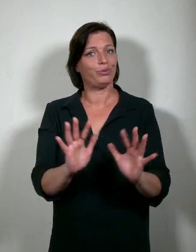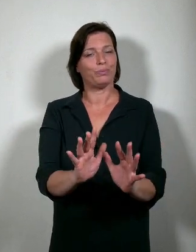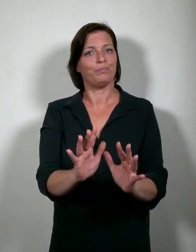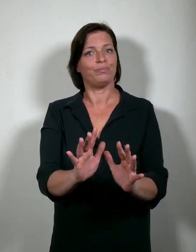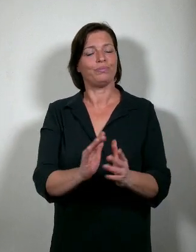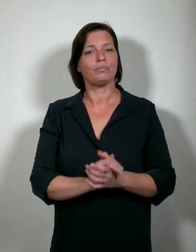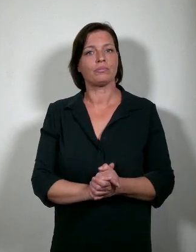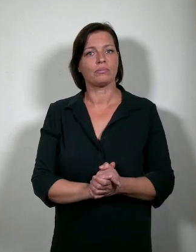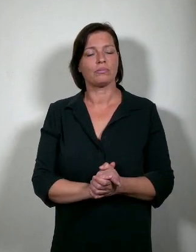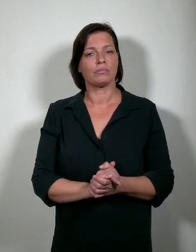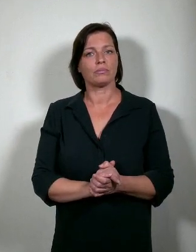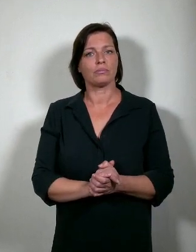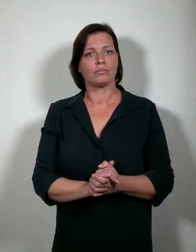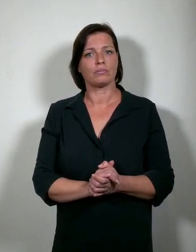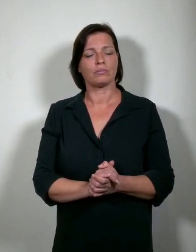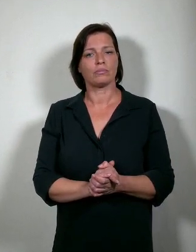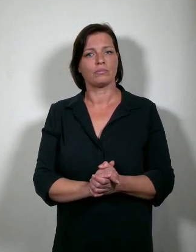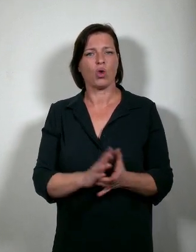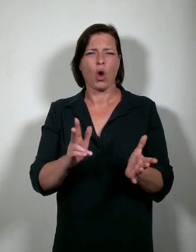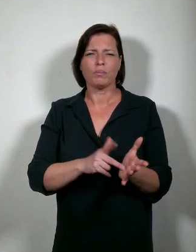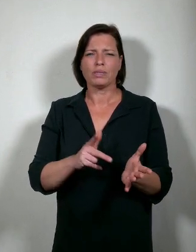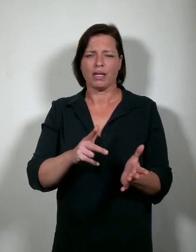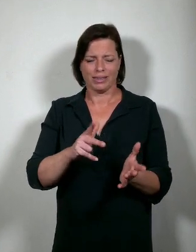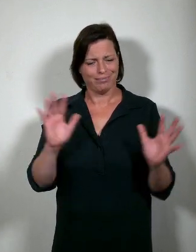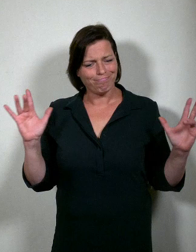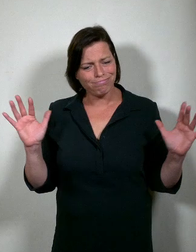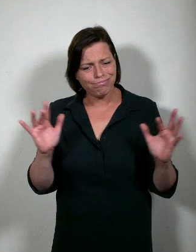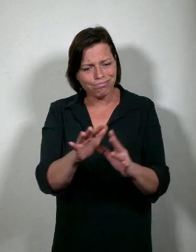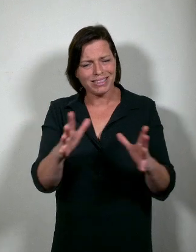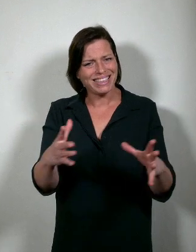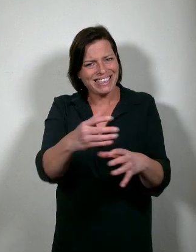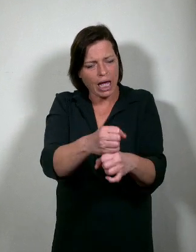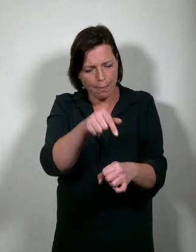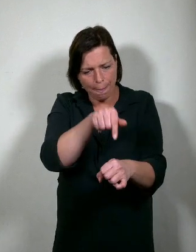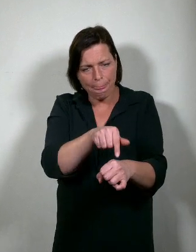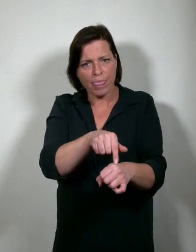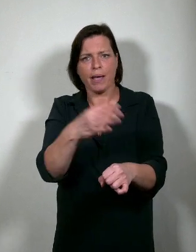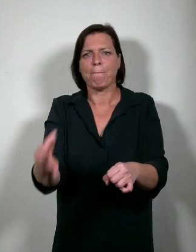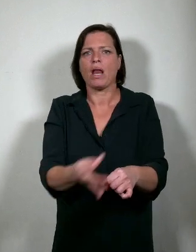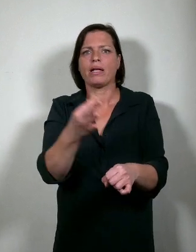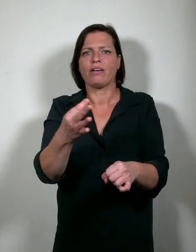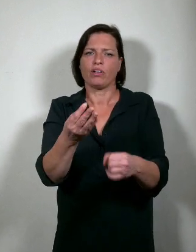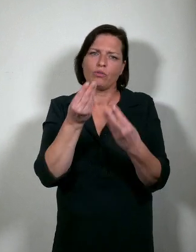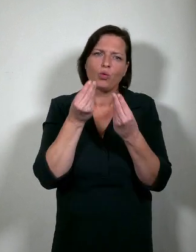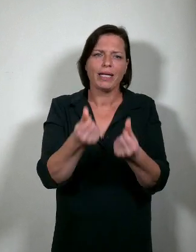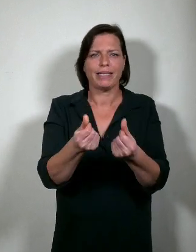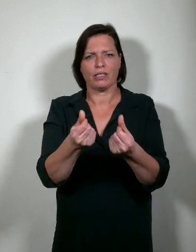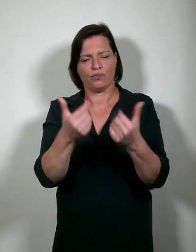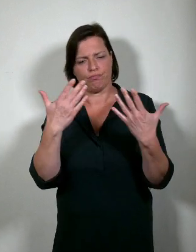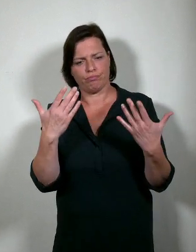Omdat dit samenkomen een essentieel element vormt van kwaliteit voor universitair onderwijs.